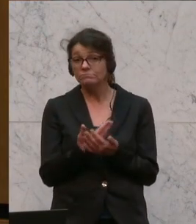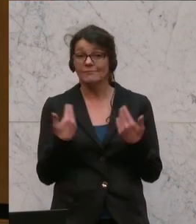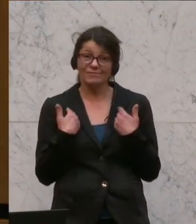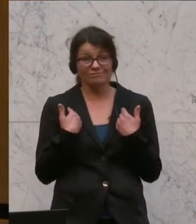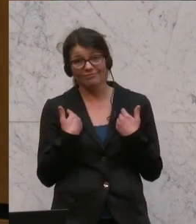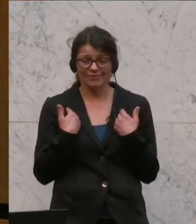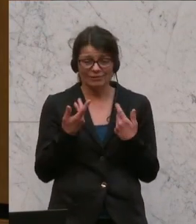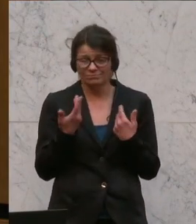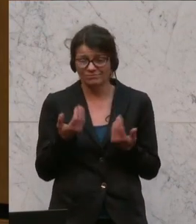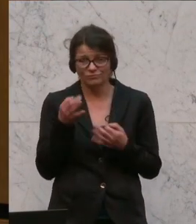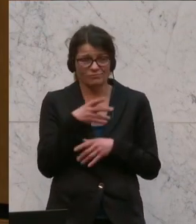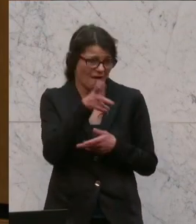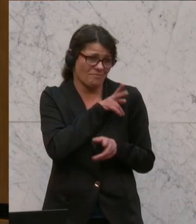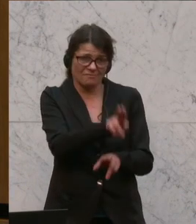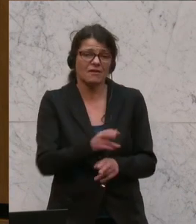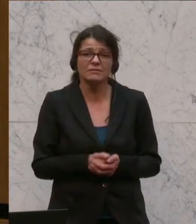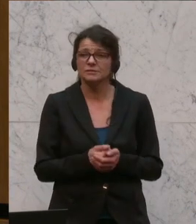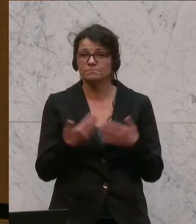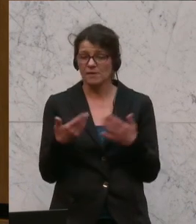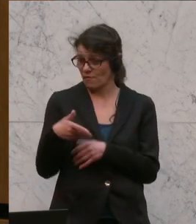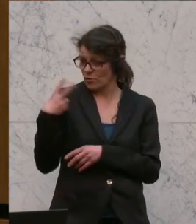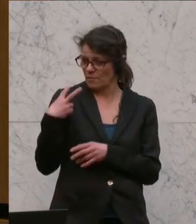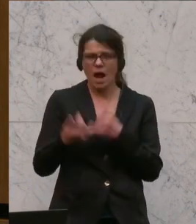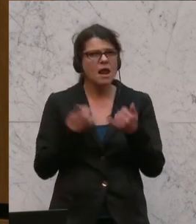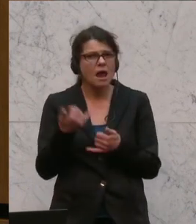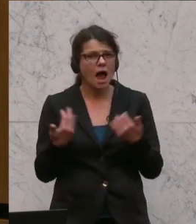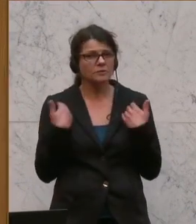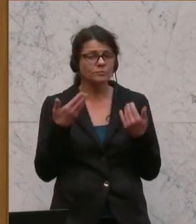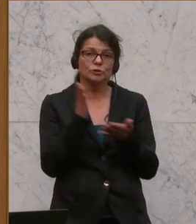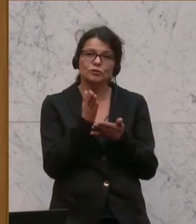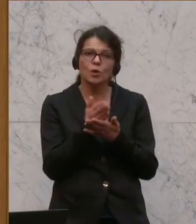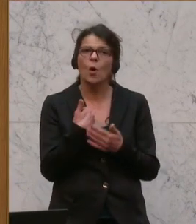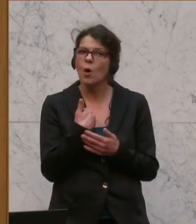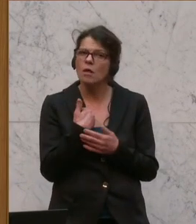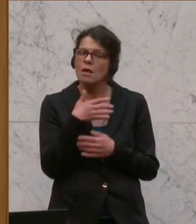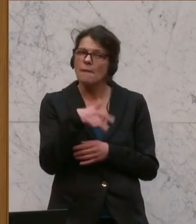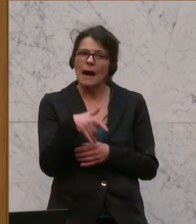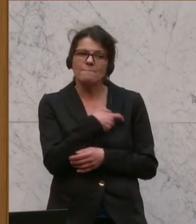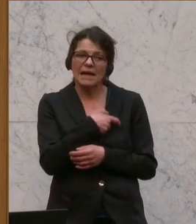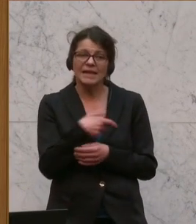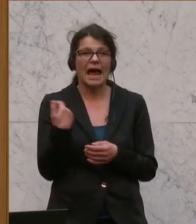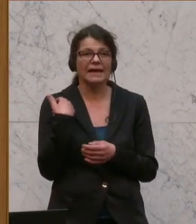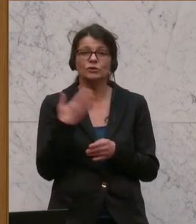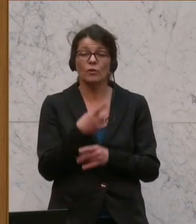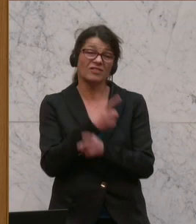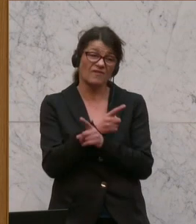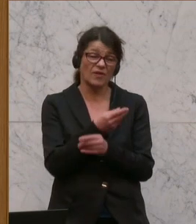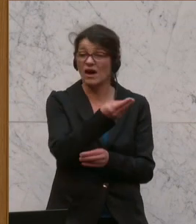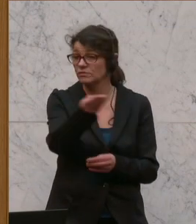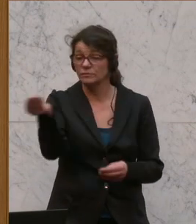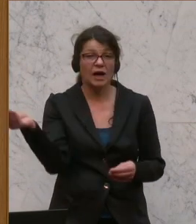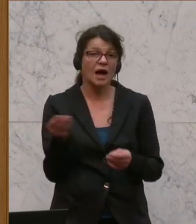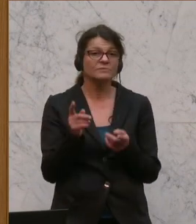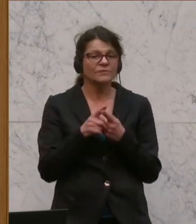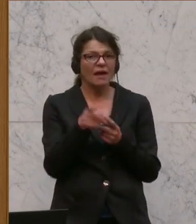fühle ich mich durchaus erinnert. habe ja erst, glaube ich, vor zwei Jahren habe ich ja bereits schon einmal an manche Fraktionen hier in den DVDs verteilt, mit täglich